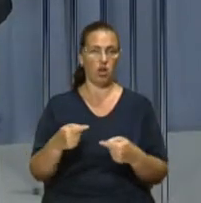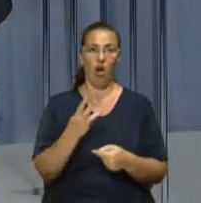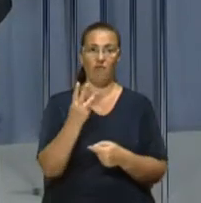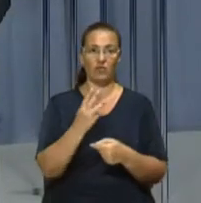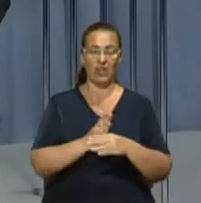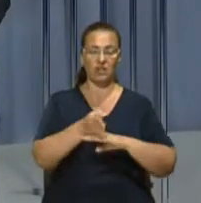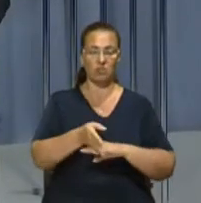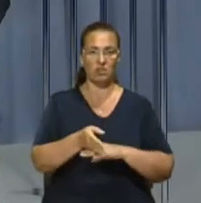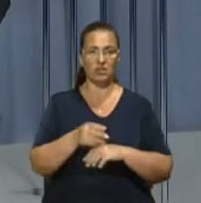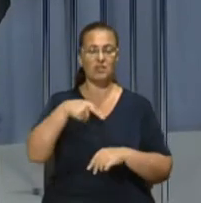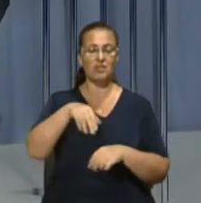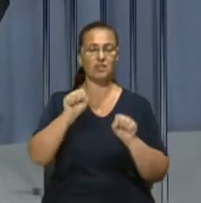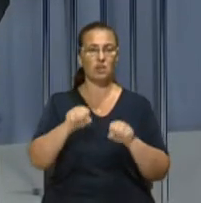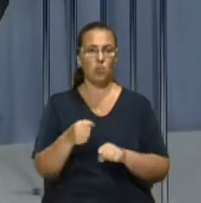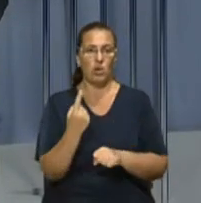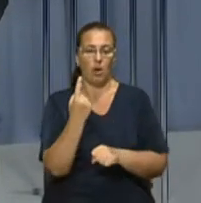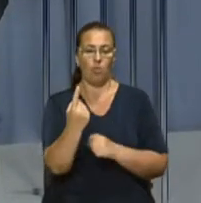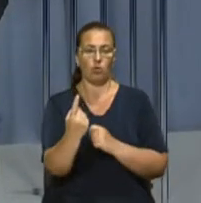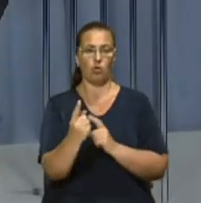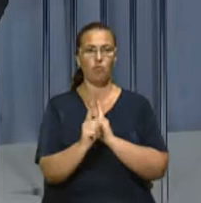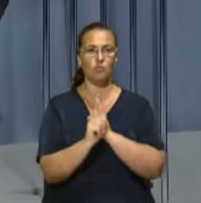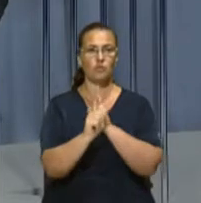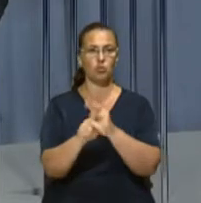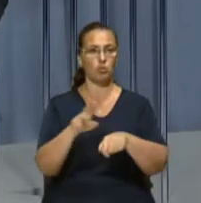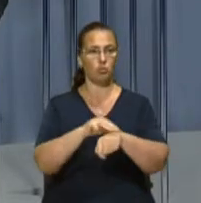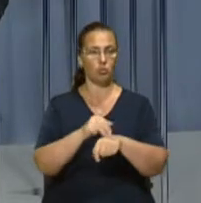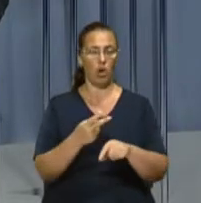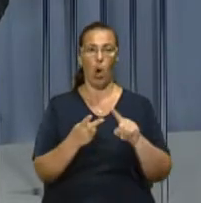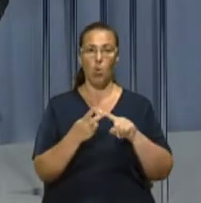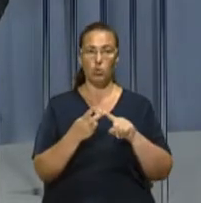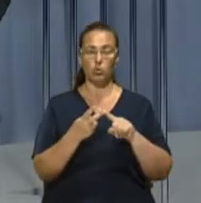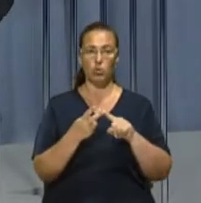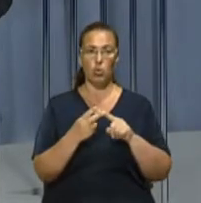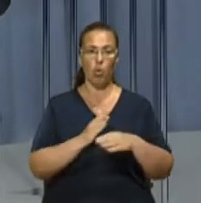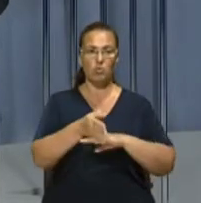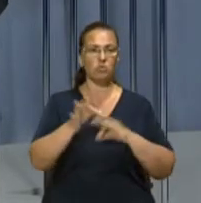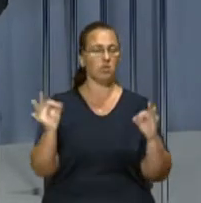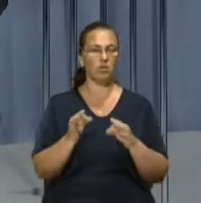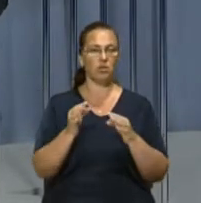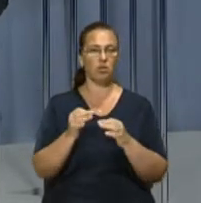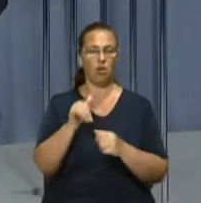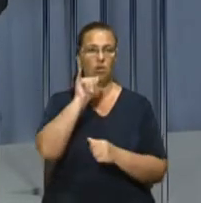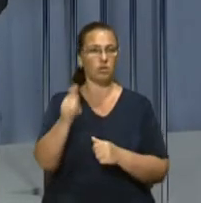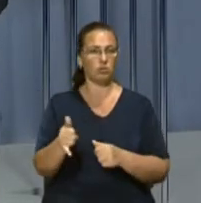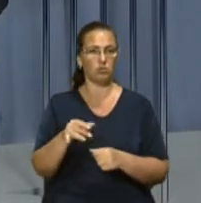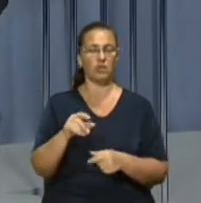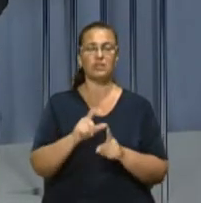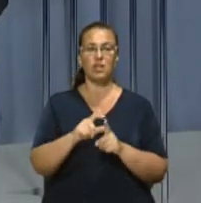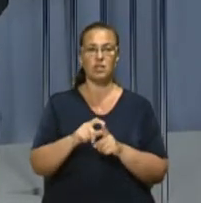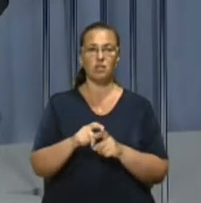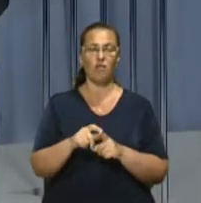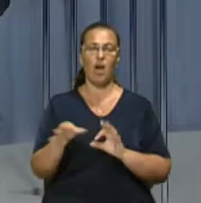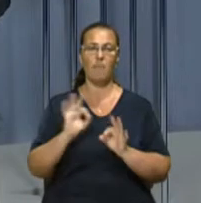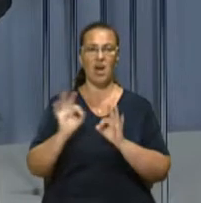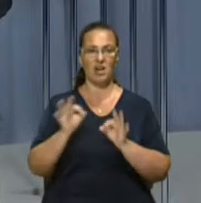мешканці можуть по одному у супроводі поліцейських, а до другого під'їзду нікого не допускають. За словами речника Другобицької міської ради